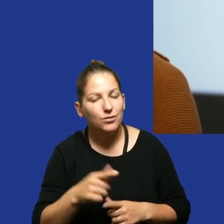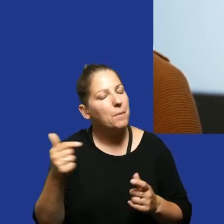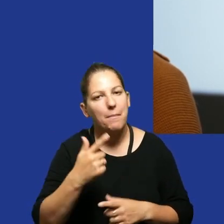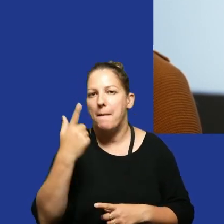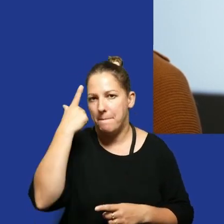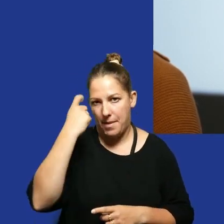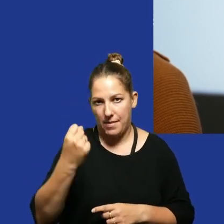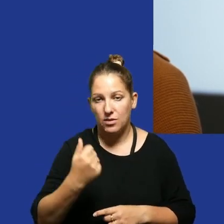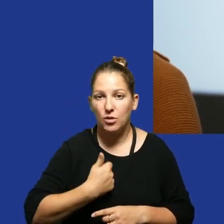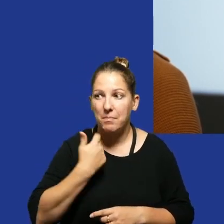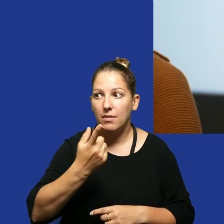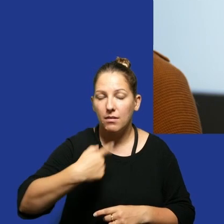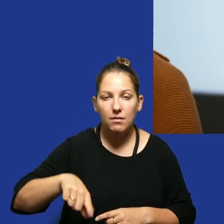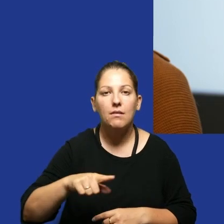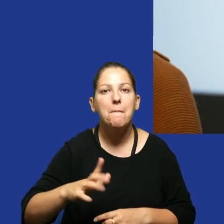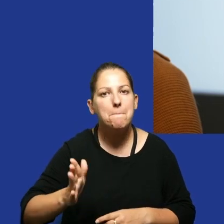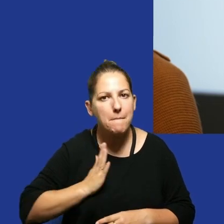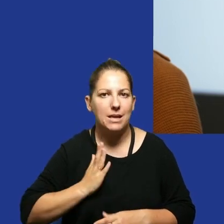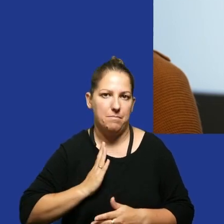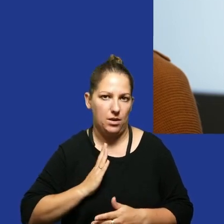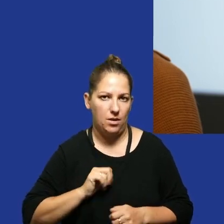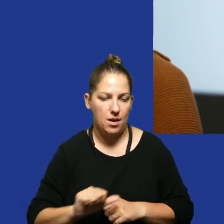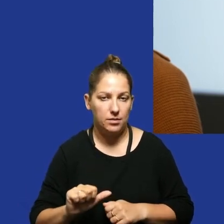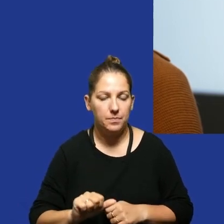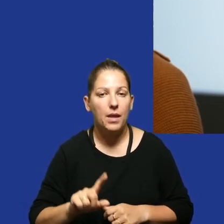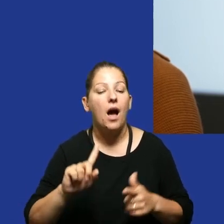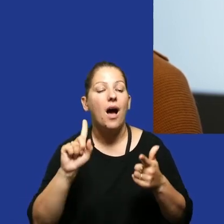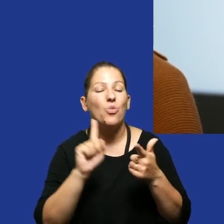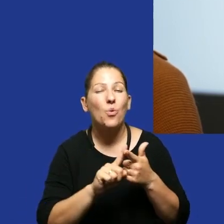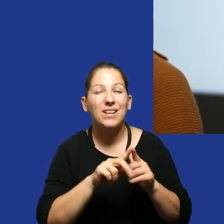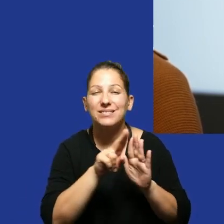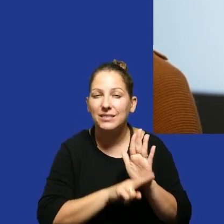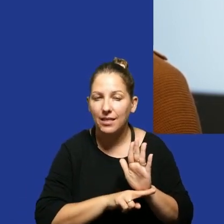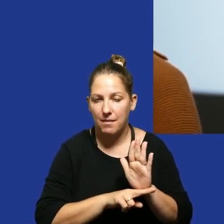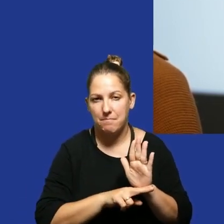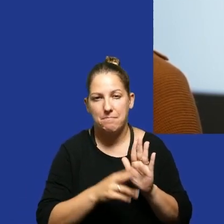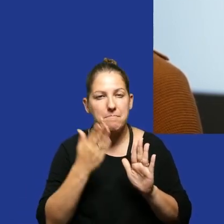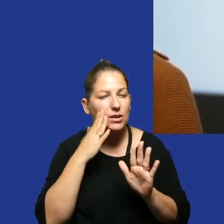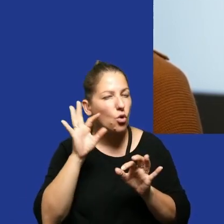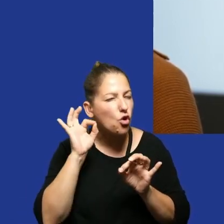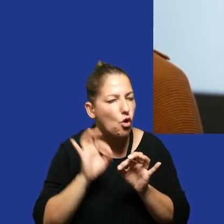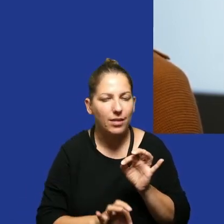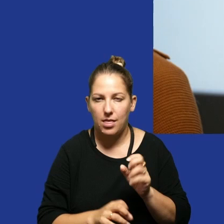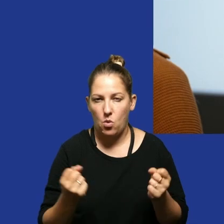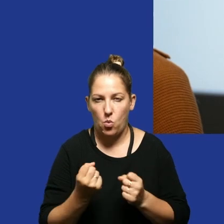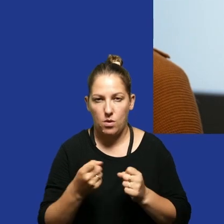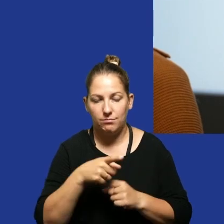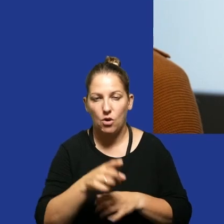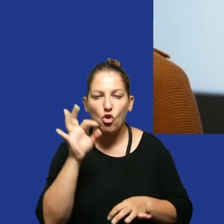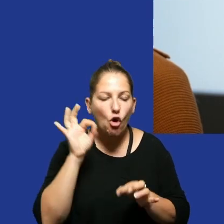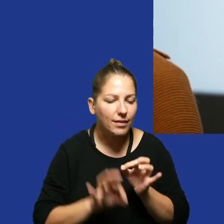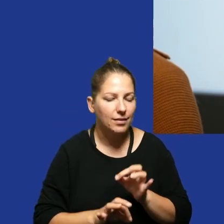pamiętać, po to, żeby być bezpiecznym. Ale drugą rzeczą, którą robimy, już bardzo konkretną, w kontekście